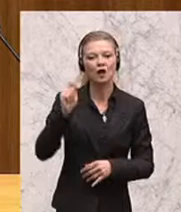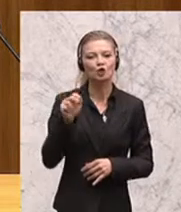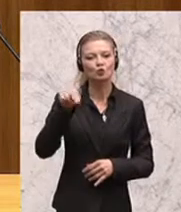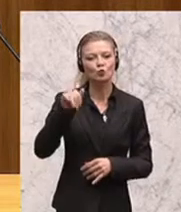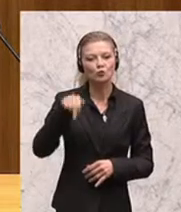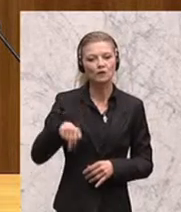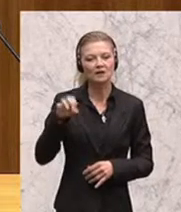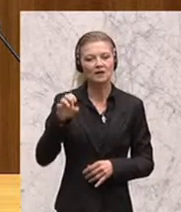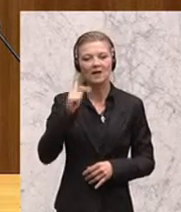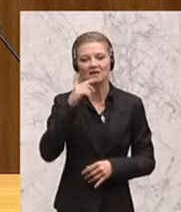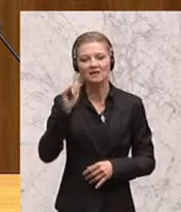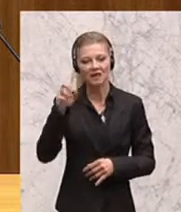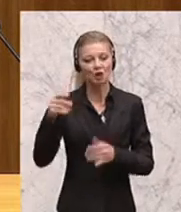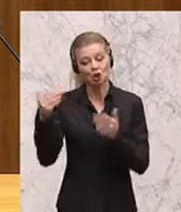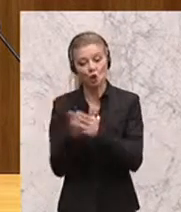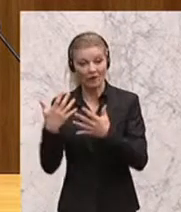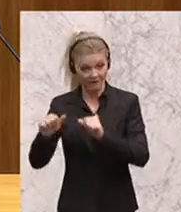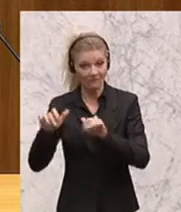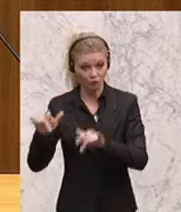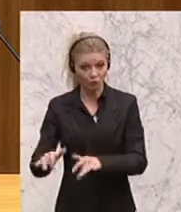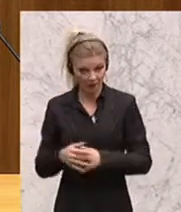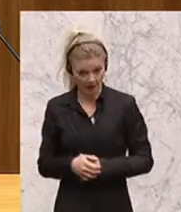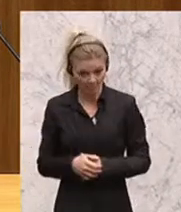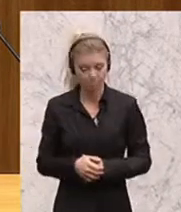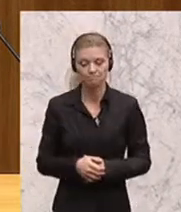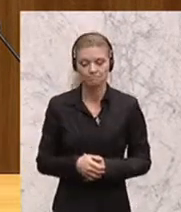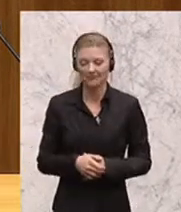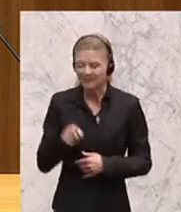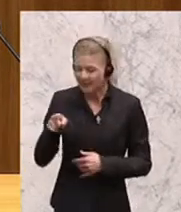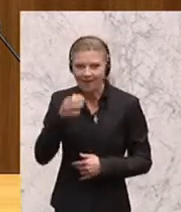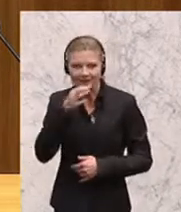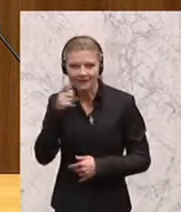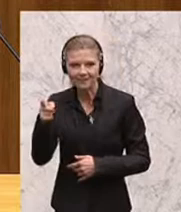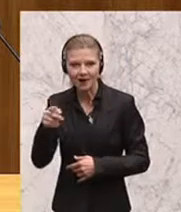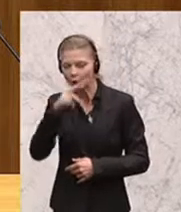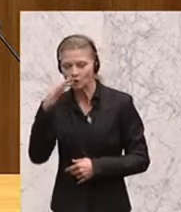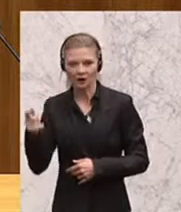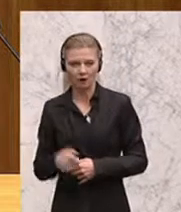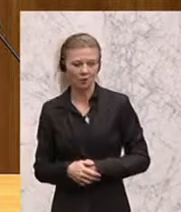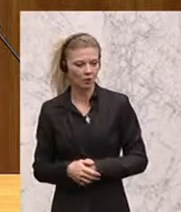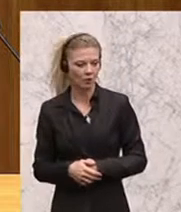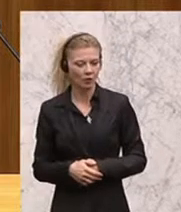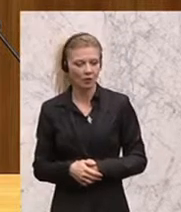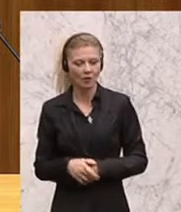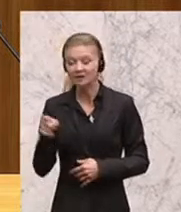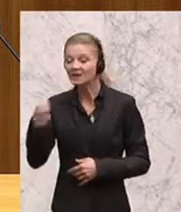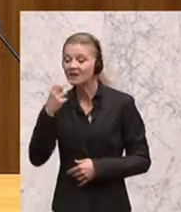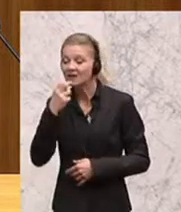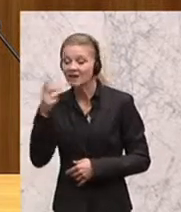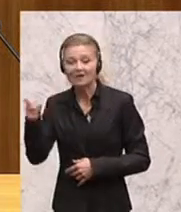Neuheit, die sie sich gegeben haben. Und genau dort setzt der Terror an. Genau die wollen den schädigen, dass es dort keine Entwicklung